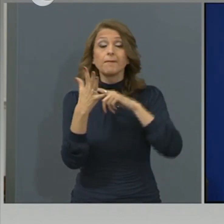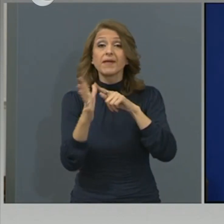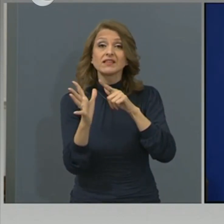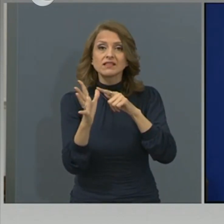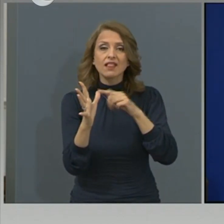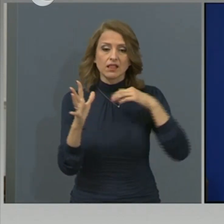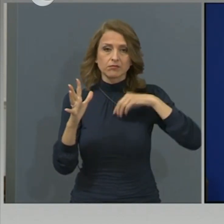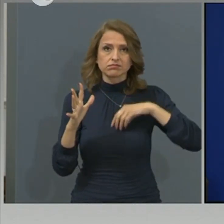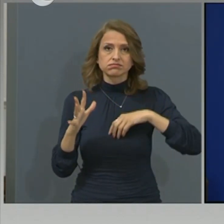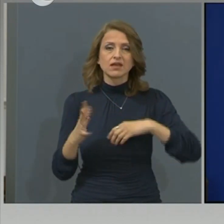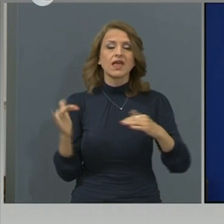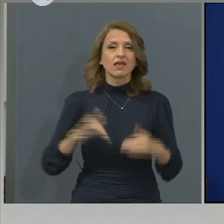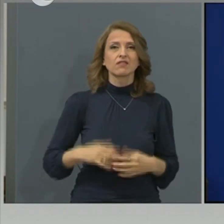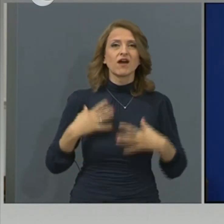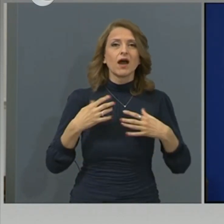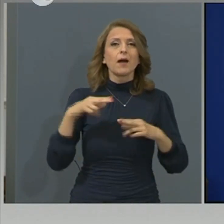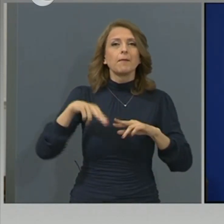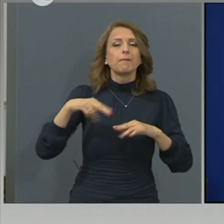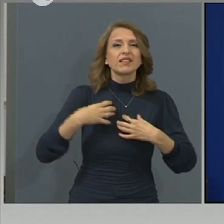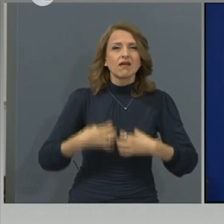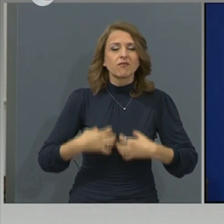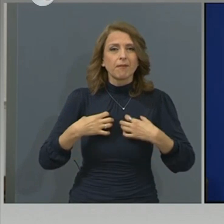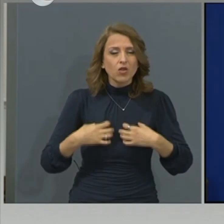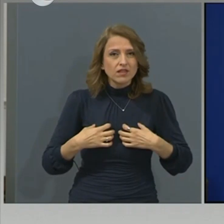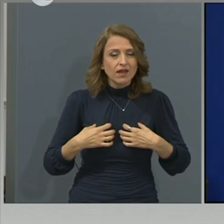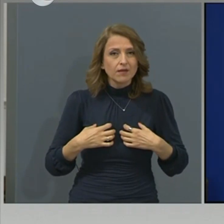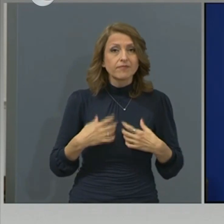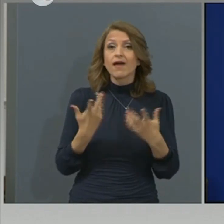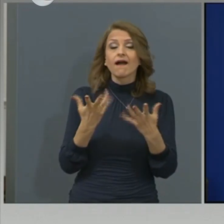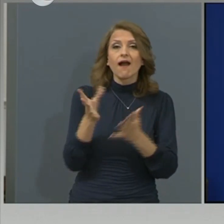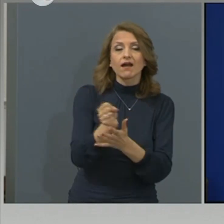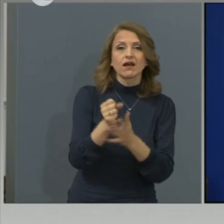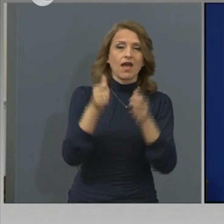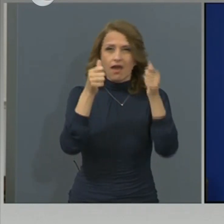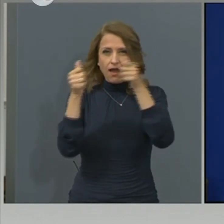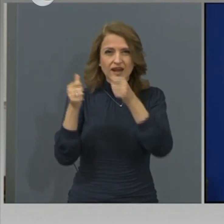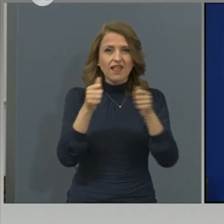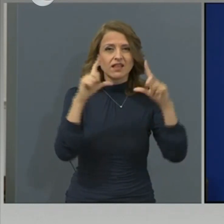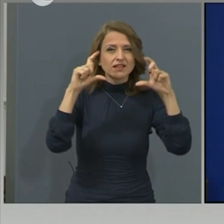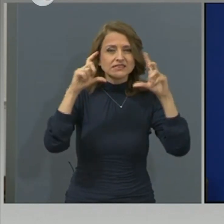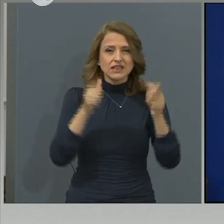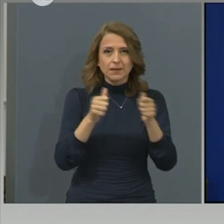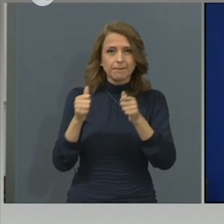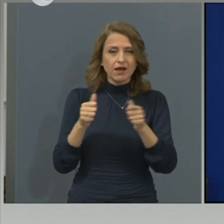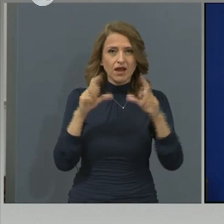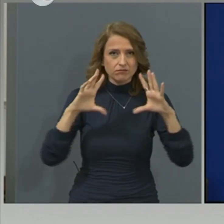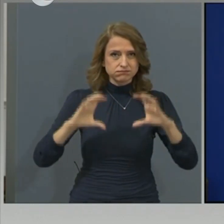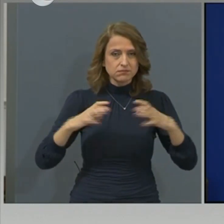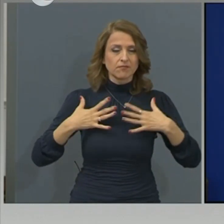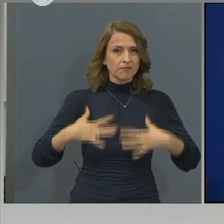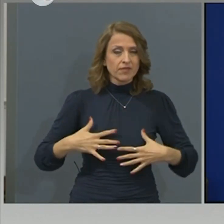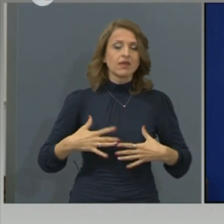дихателни пътища, пневмония, която регистрираме с рентгеновите изследвания. В катедрата